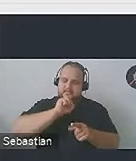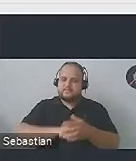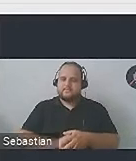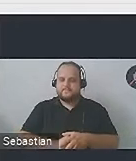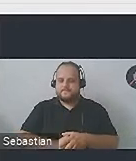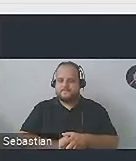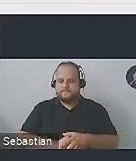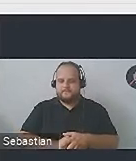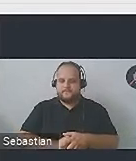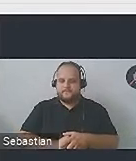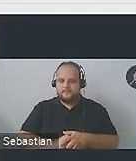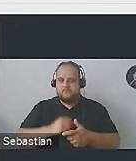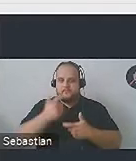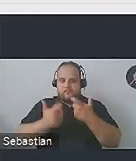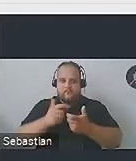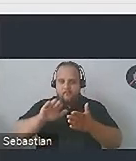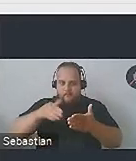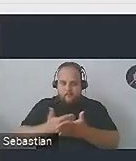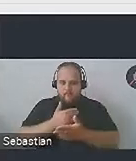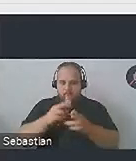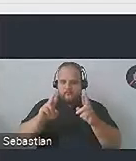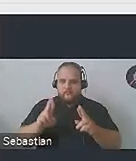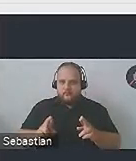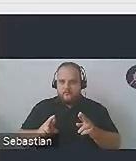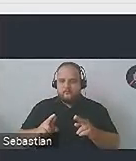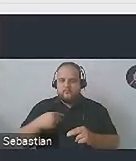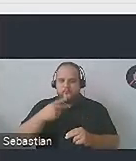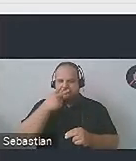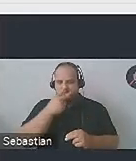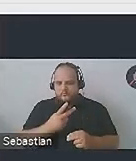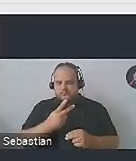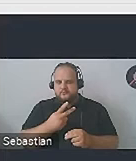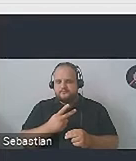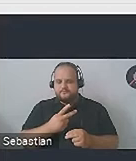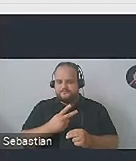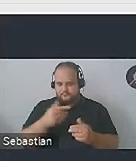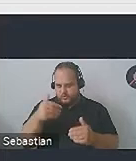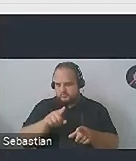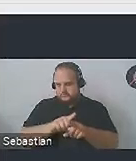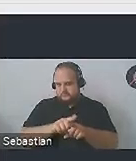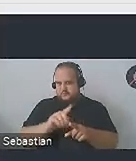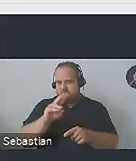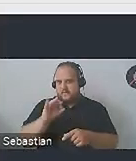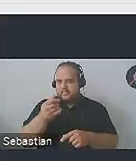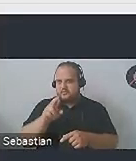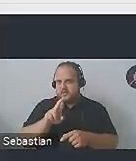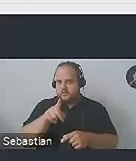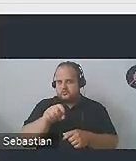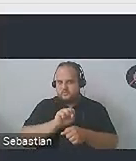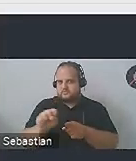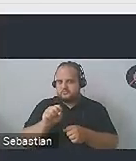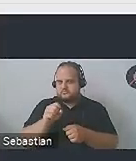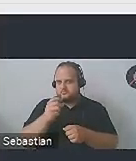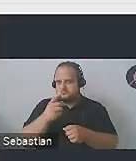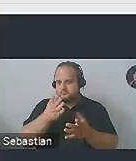tworzymy jakiś produkt, orientujemy się, produkt to może być też produkt cyfrowy, prawda? Webinarium jest produktem cyfrowym jak